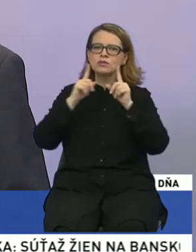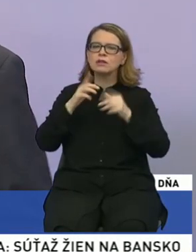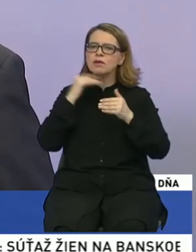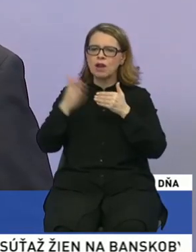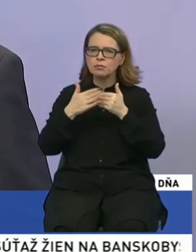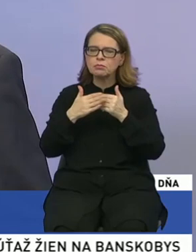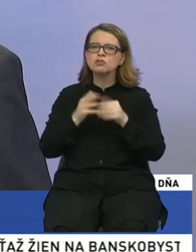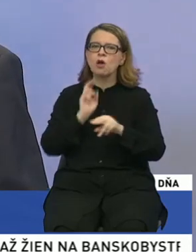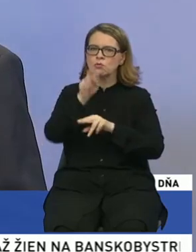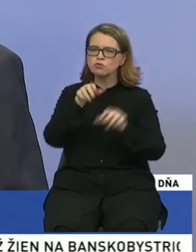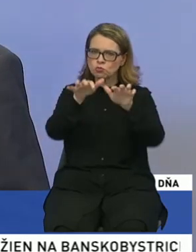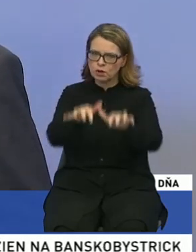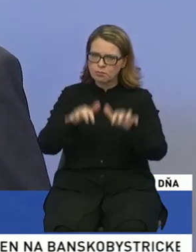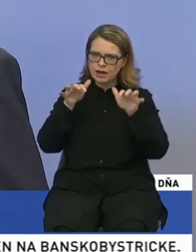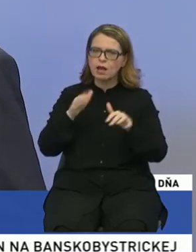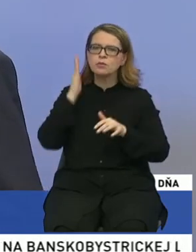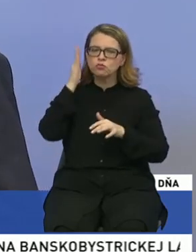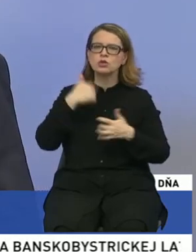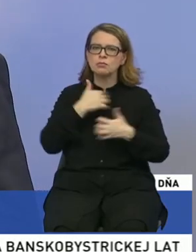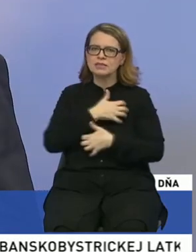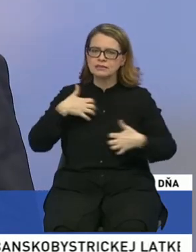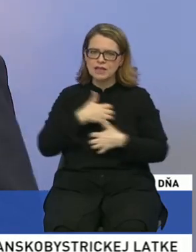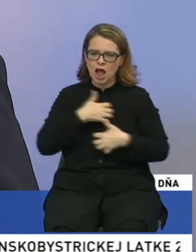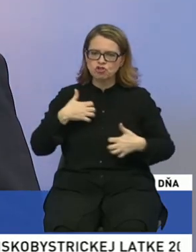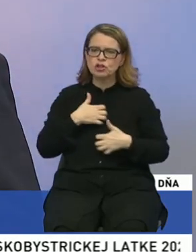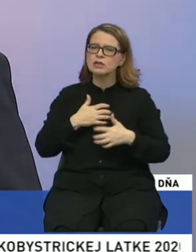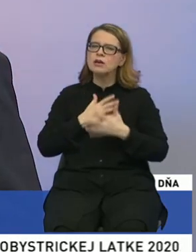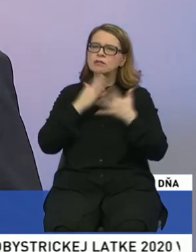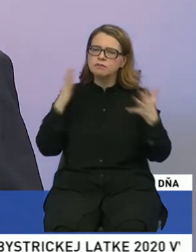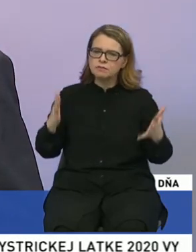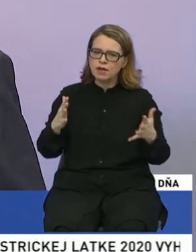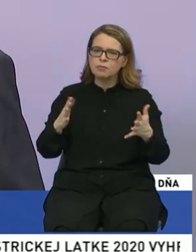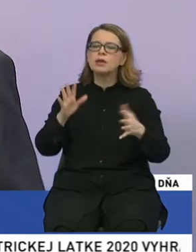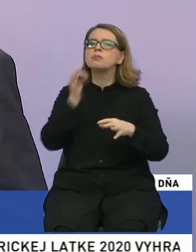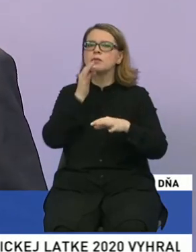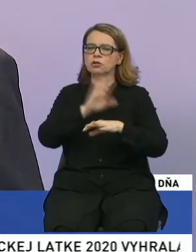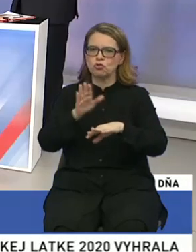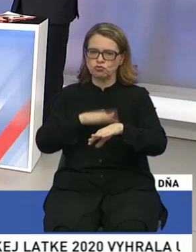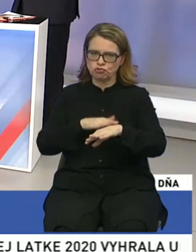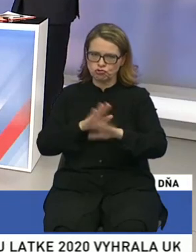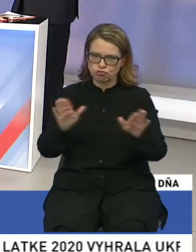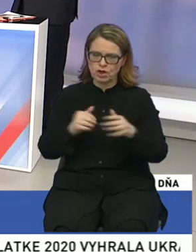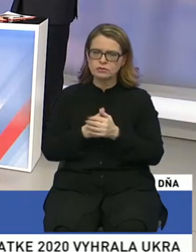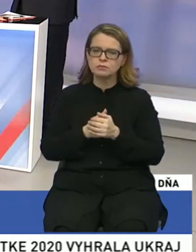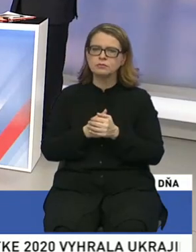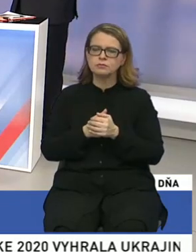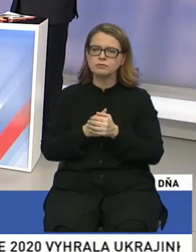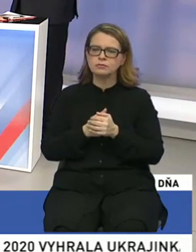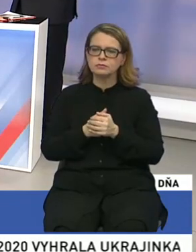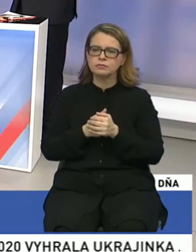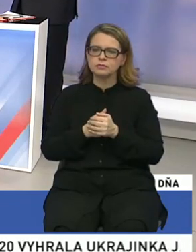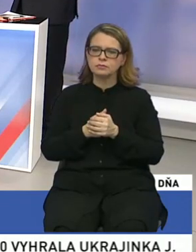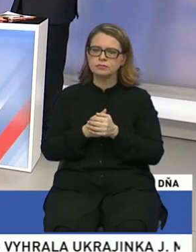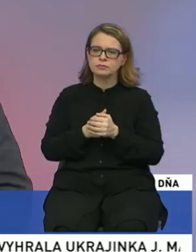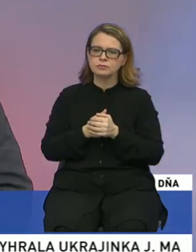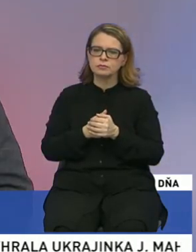tomu, aby sa dostal do parlamentu. Budeme sa snažiť v maximálne možnej miere všetkých zastupovať. Čas vám uplynú. Teda ešte 9 sekúnd